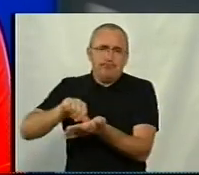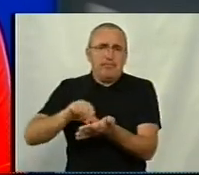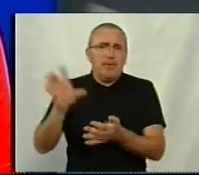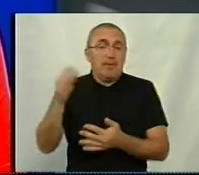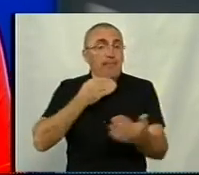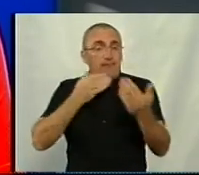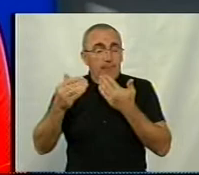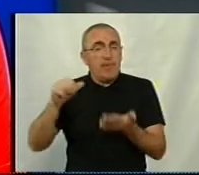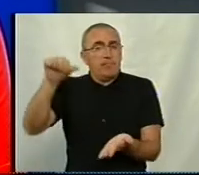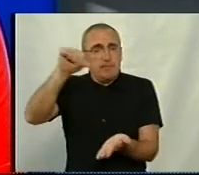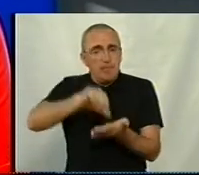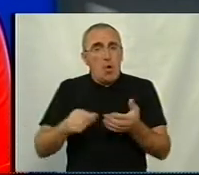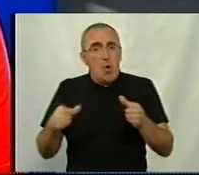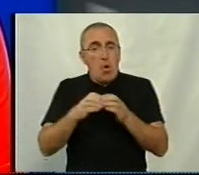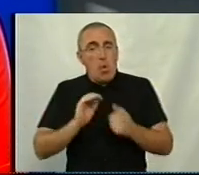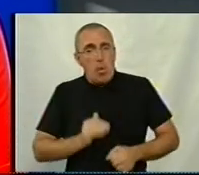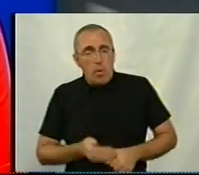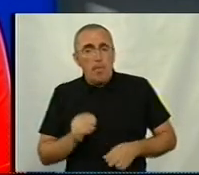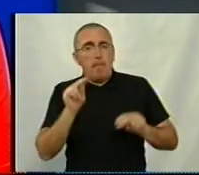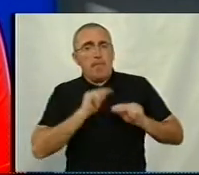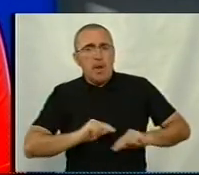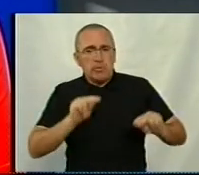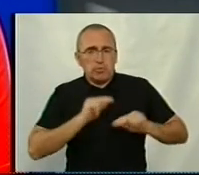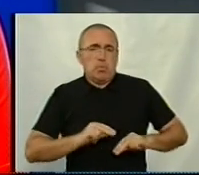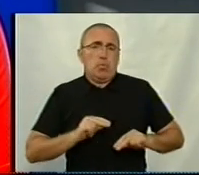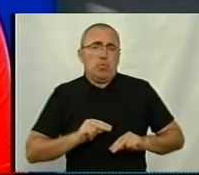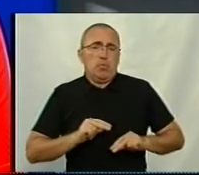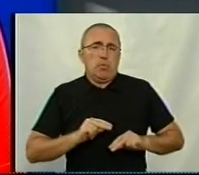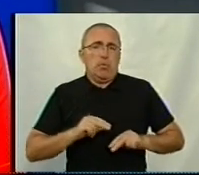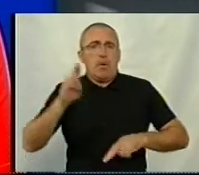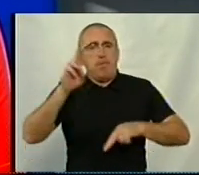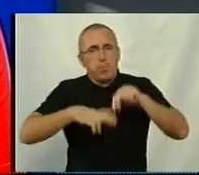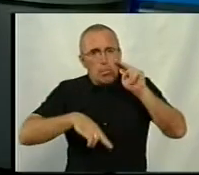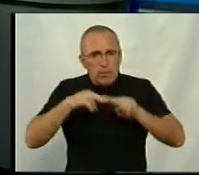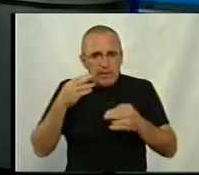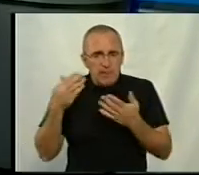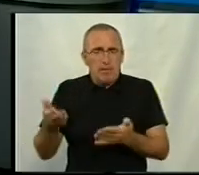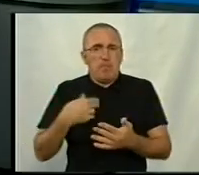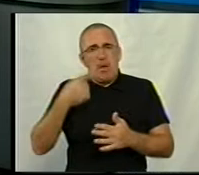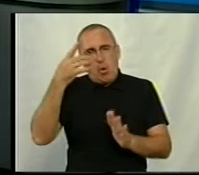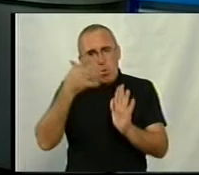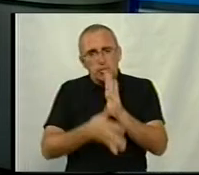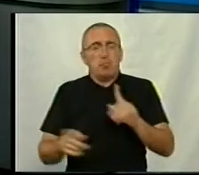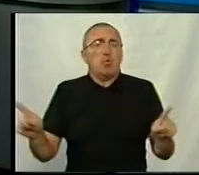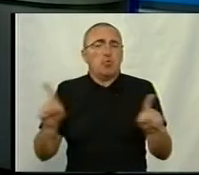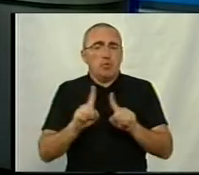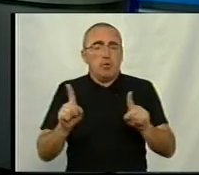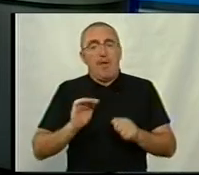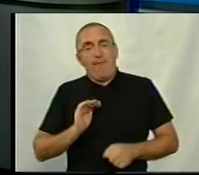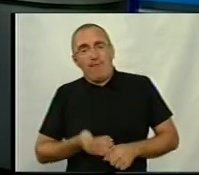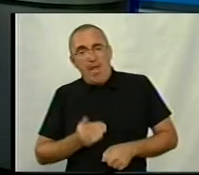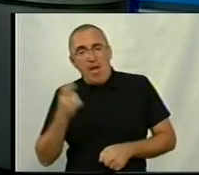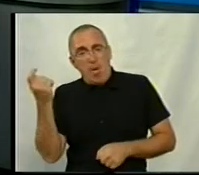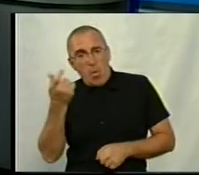виставці присутні компанії, що працюють в будівництві, тому що ми розуміємо, що як фермерські